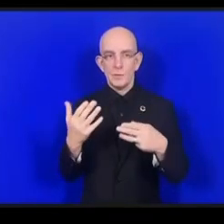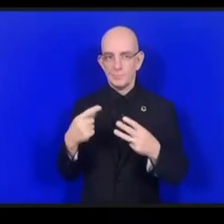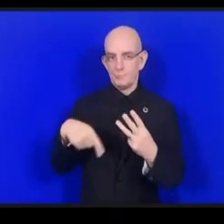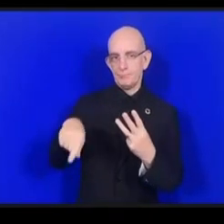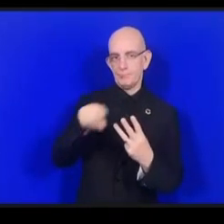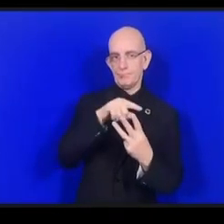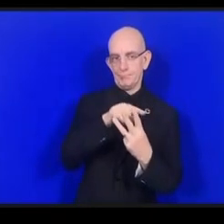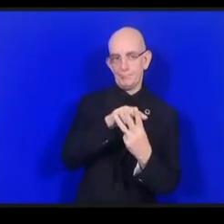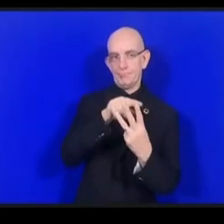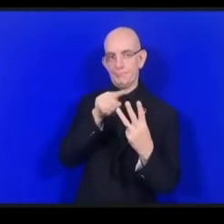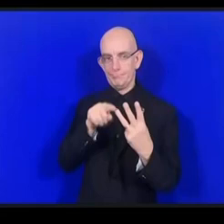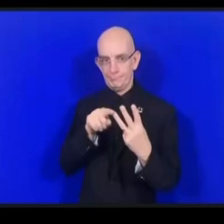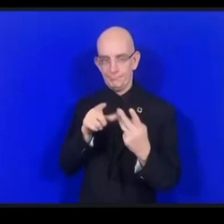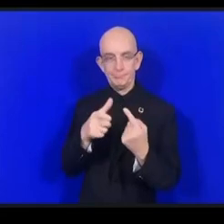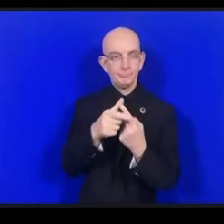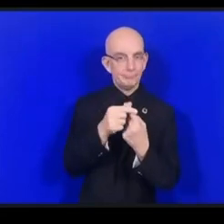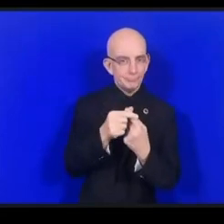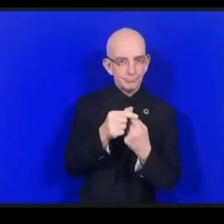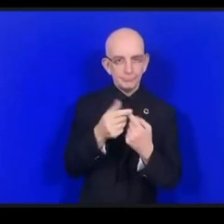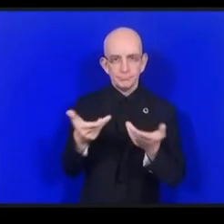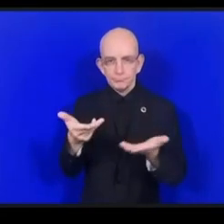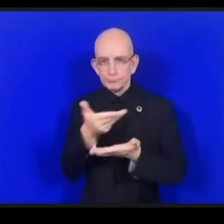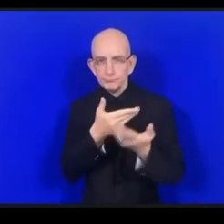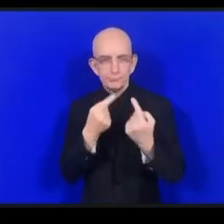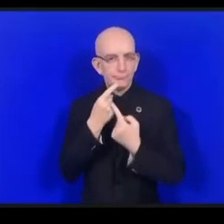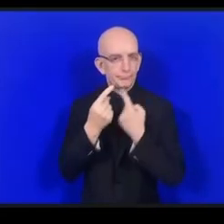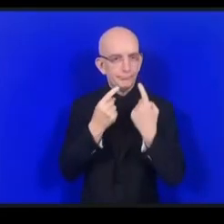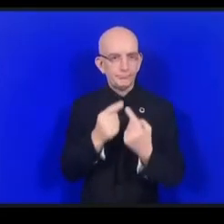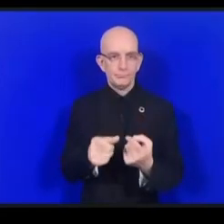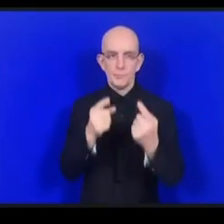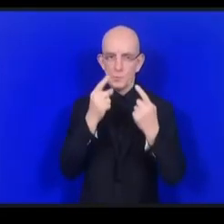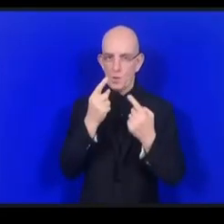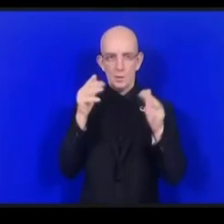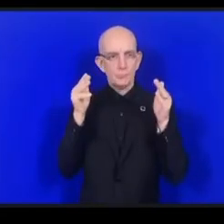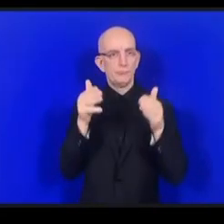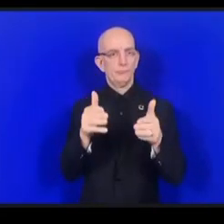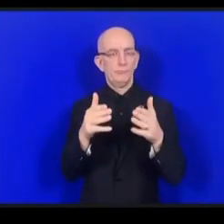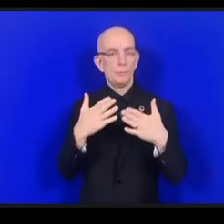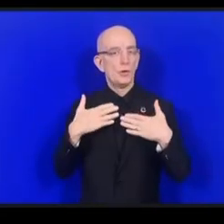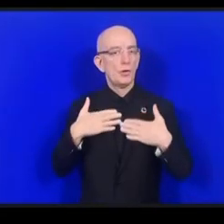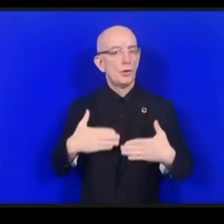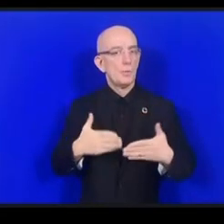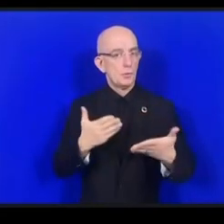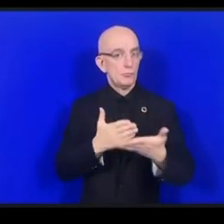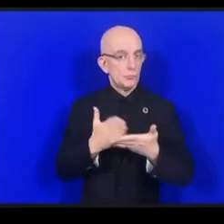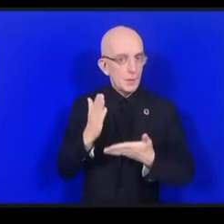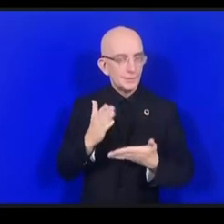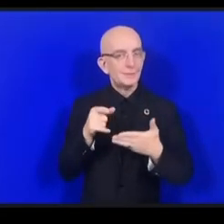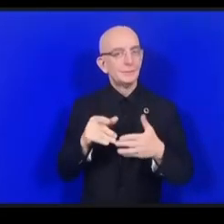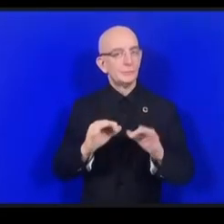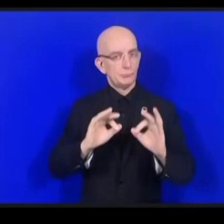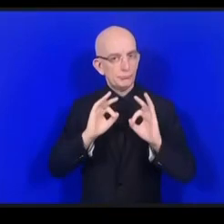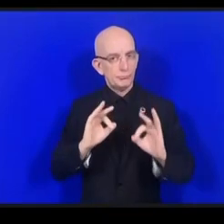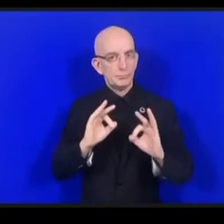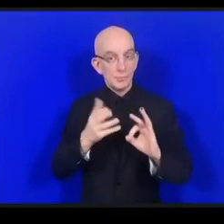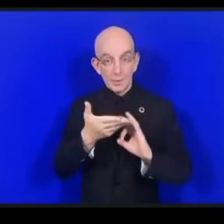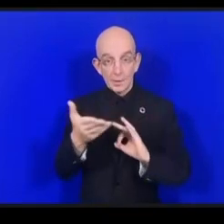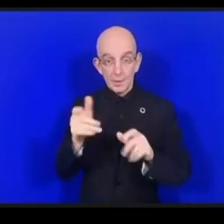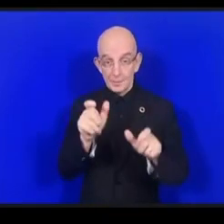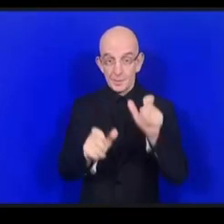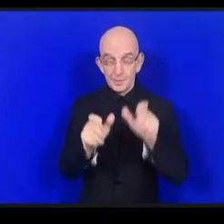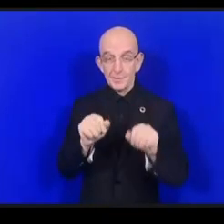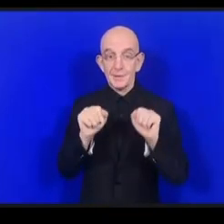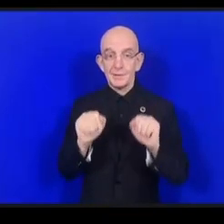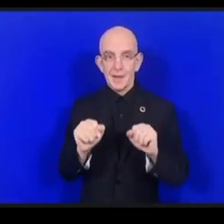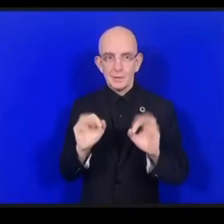بطريقة أخرى يتناولون مضحوق الإنسان وضمان أن يستفيد الناس بهذه